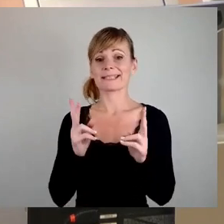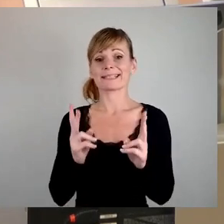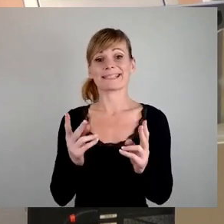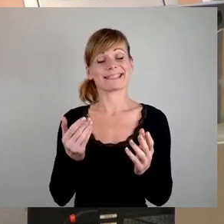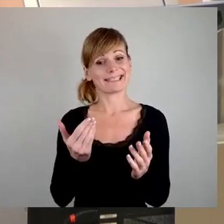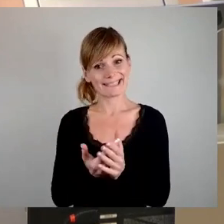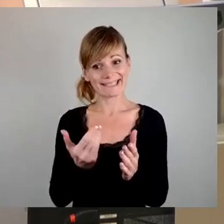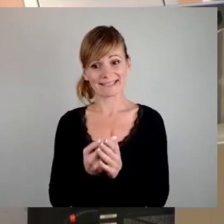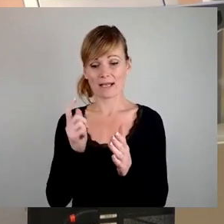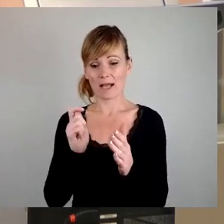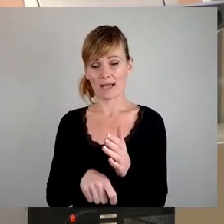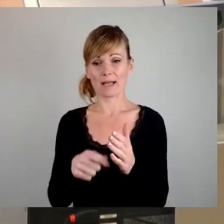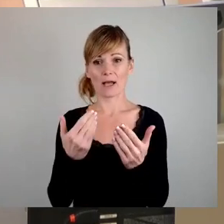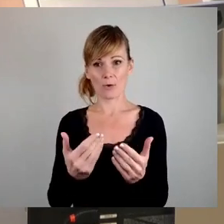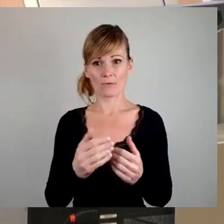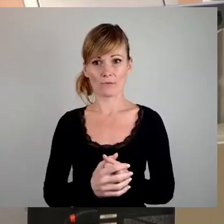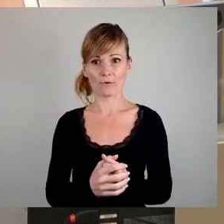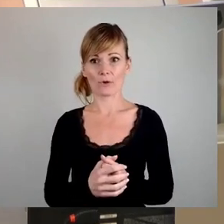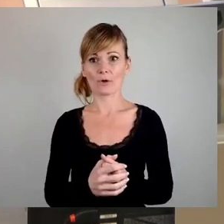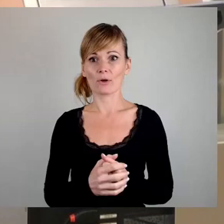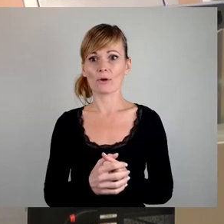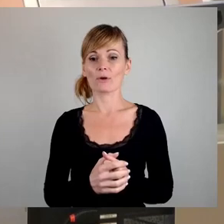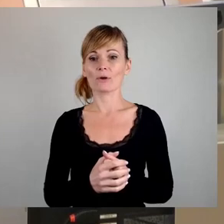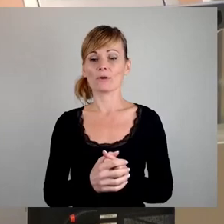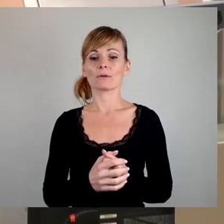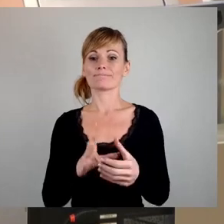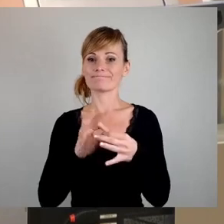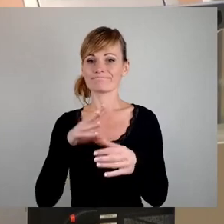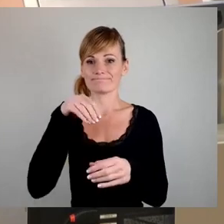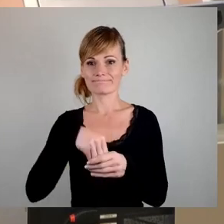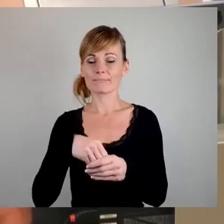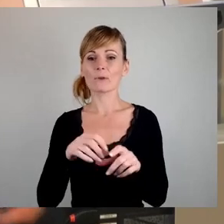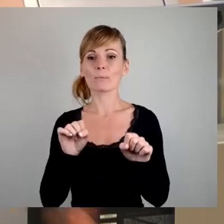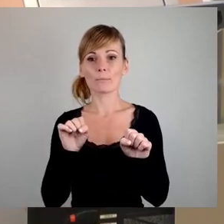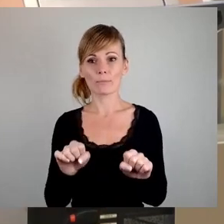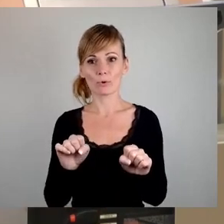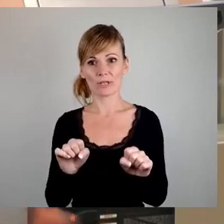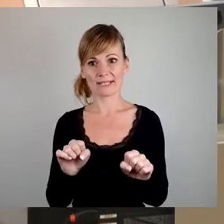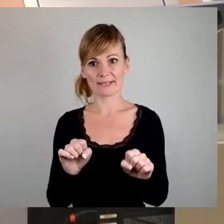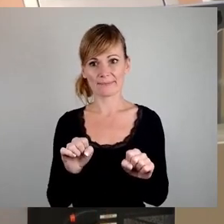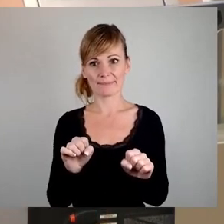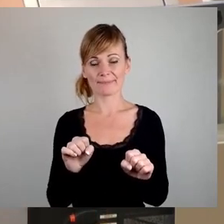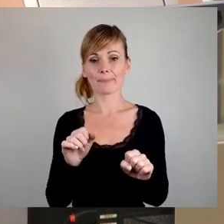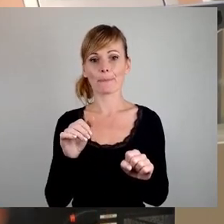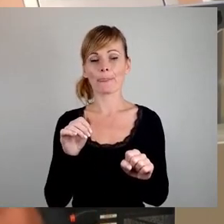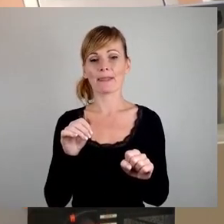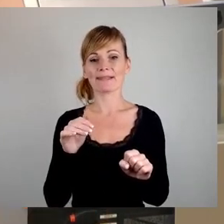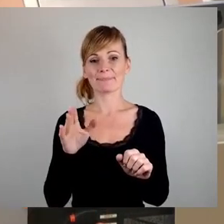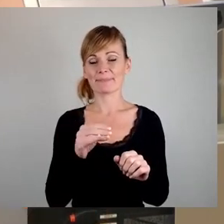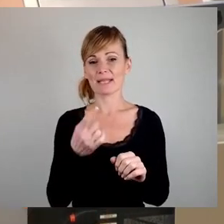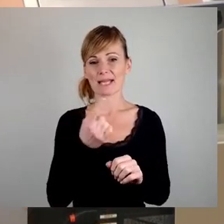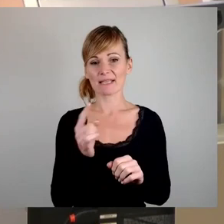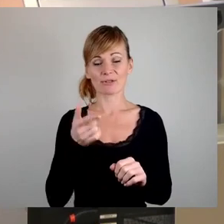und auch mit der darin enthaltenen Option praktisch dann mit 1.200 Wohnungen plus 1